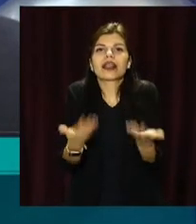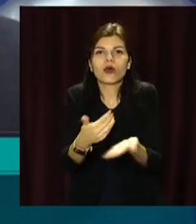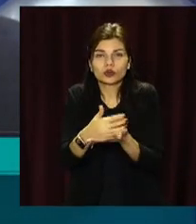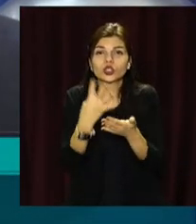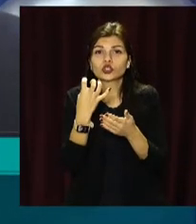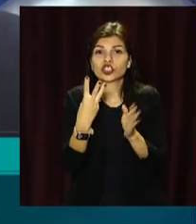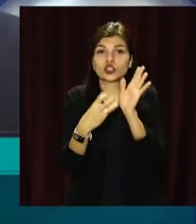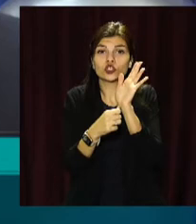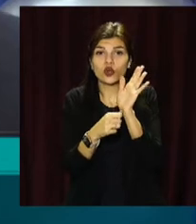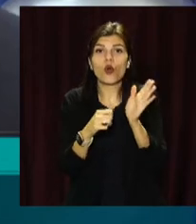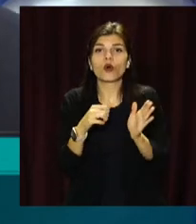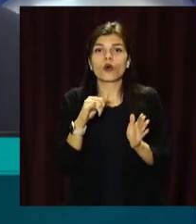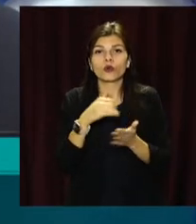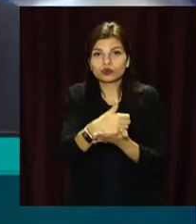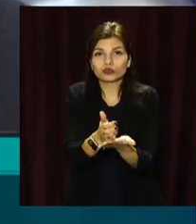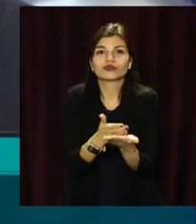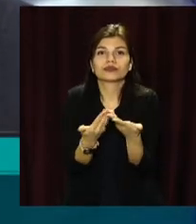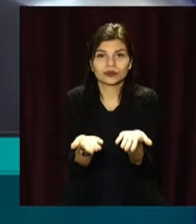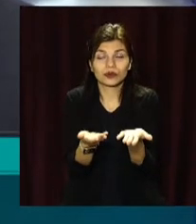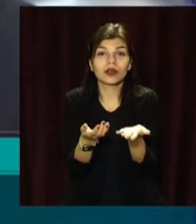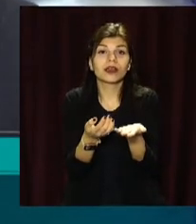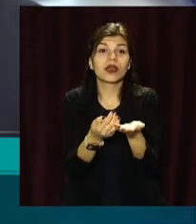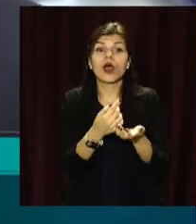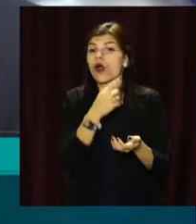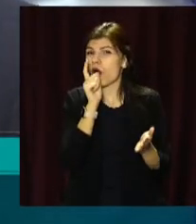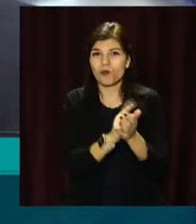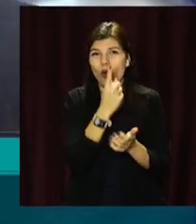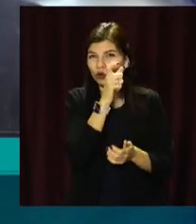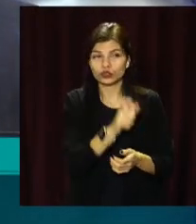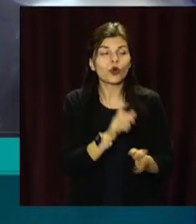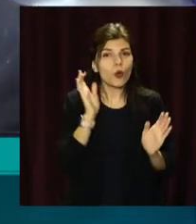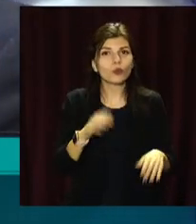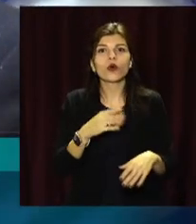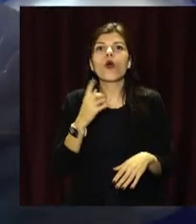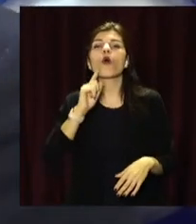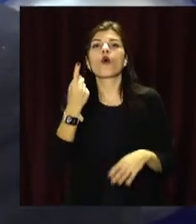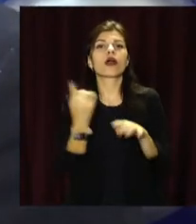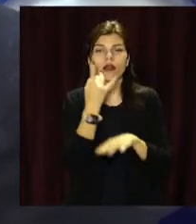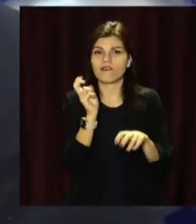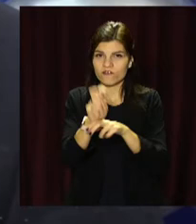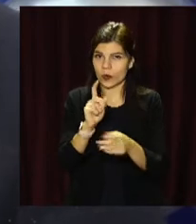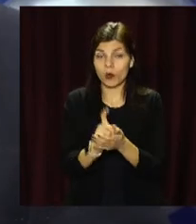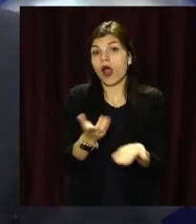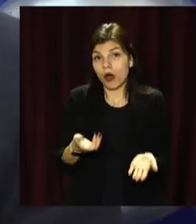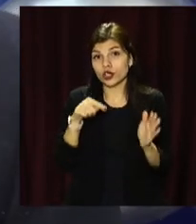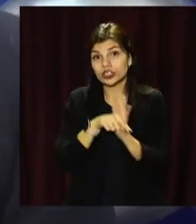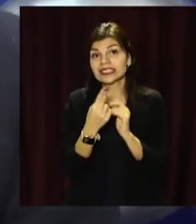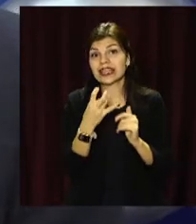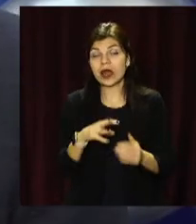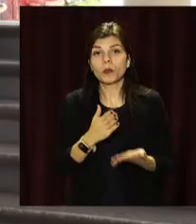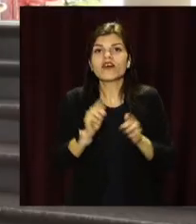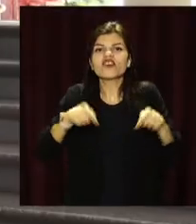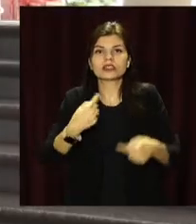436 услуг. Кожен житель хоча б один раз в рік обращається в наші ЦНАПи, це говорить про те, що наші ЦНАПи